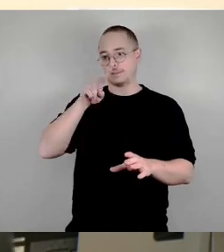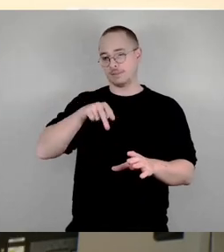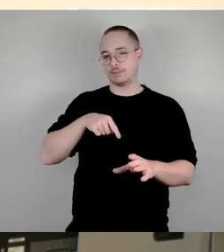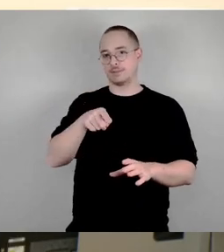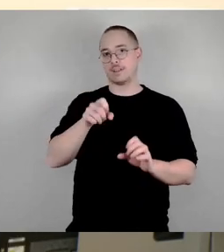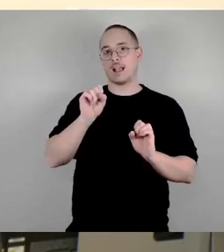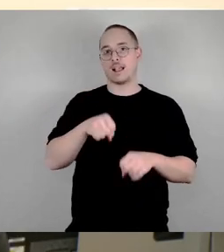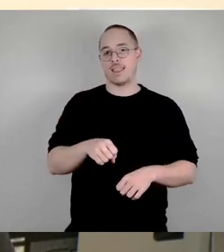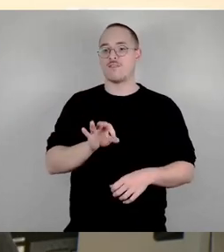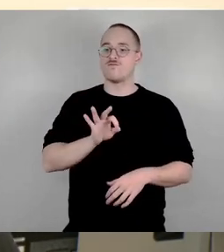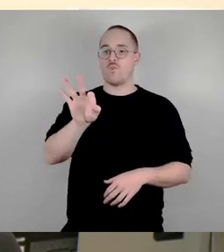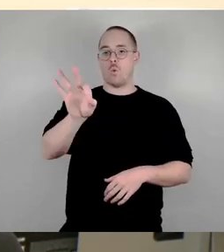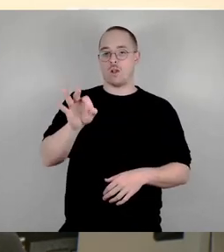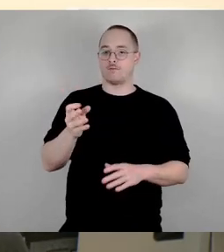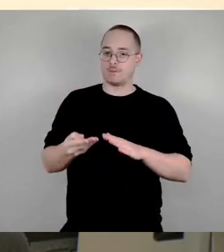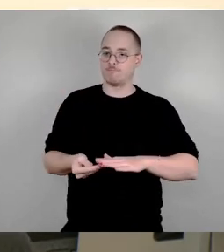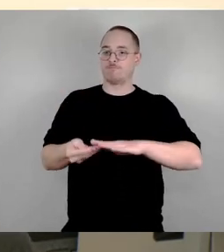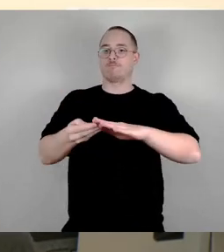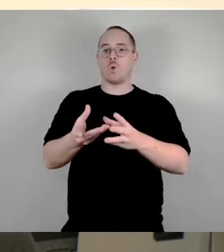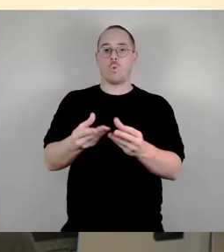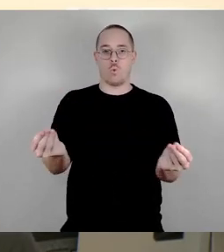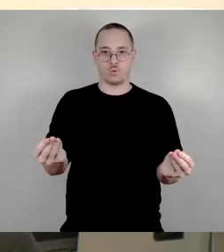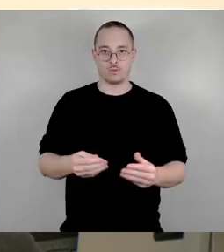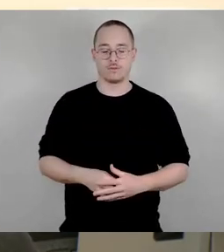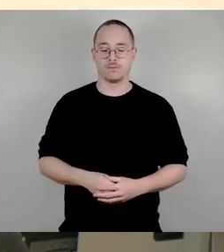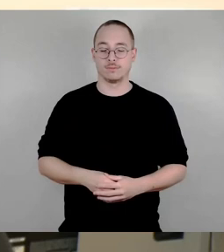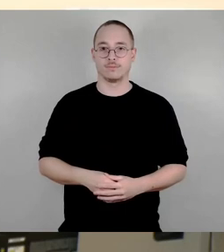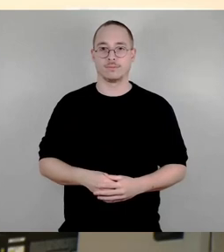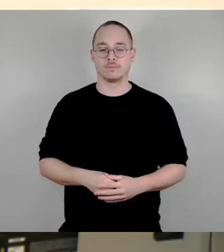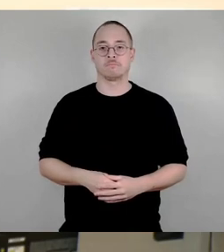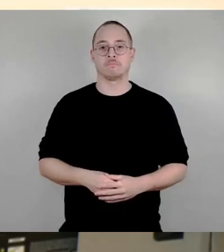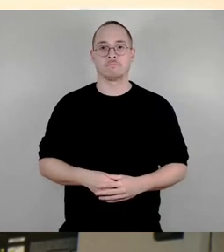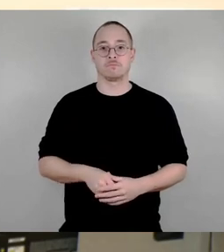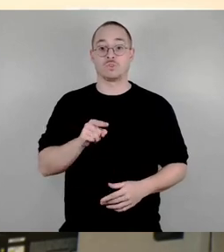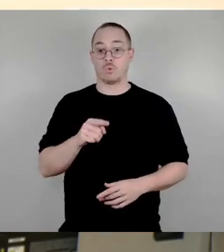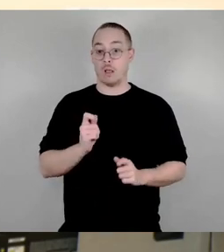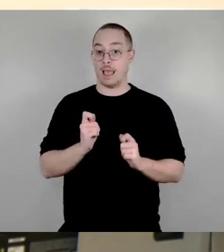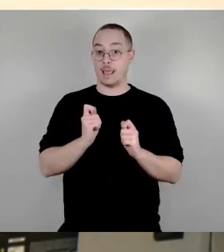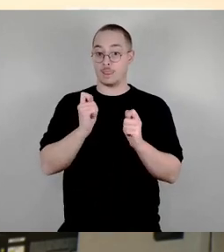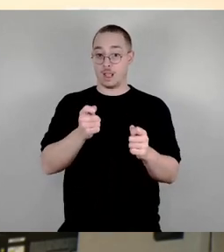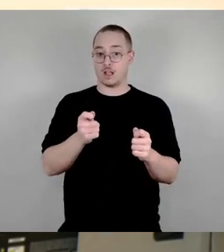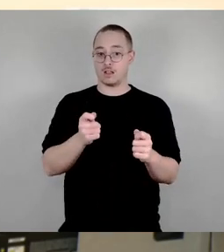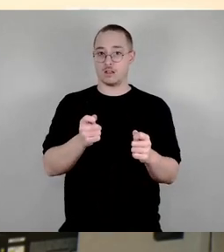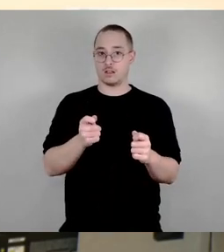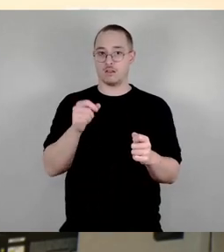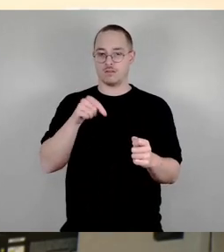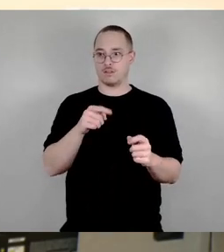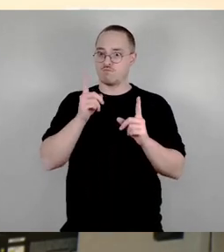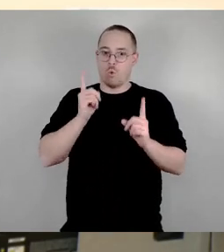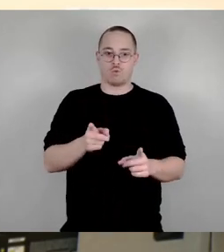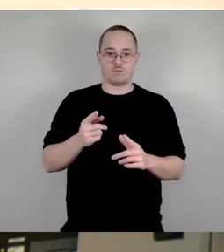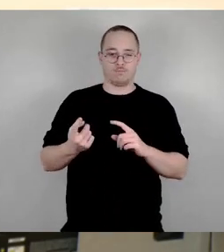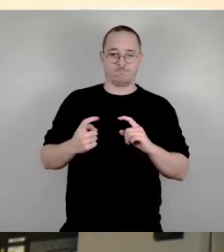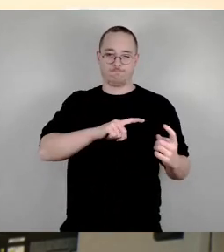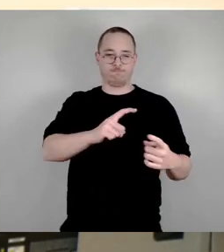lösen. Es sind nämlich Anträge wie dieser, mit denen wir uns jetzt hier gerade beschäftigen müssen und die die Kolleginnen und Kollegen Ihrer Fraktion,